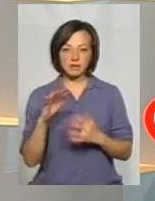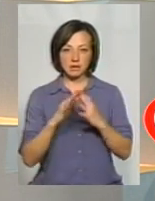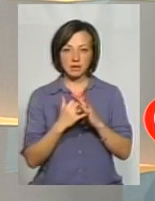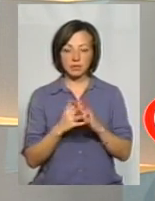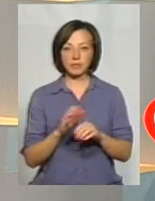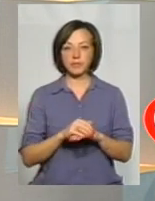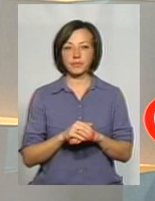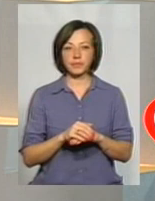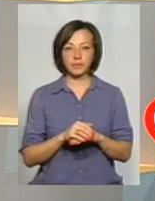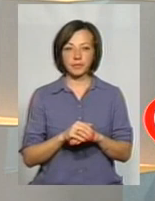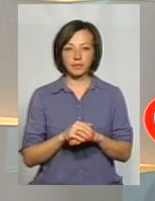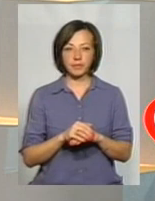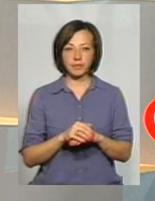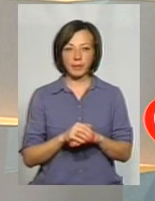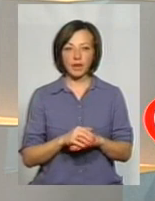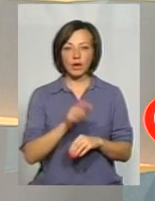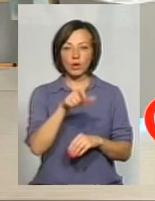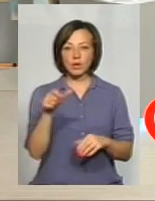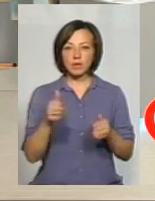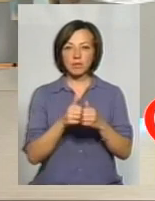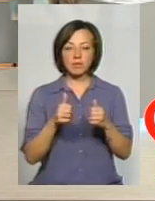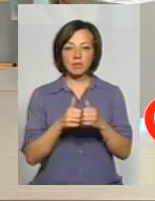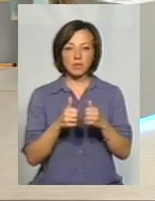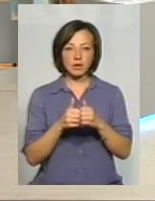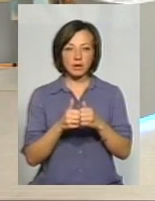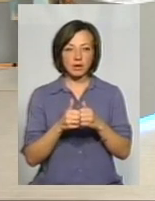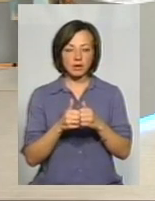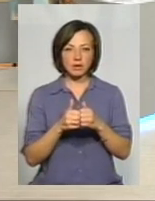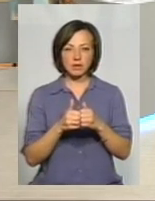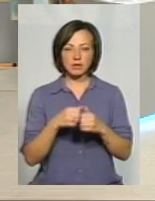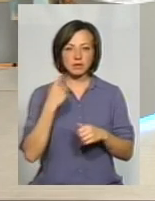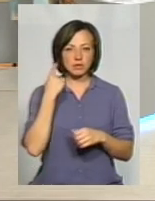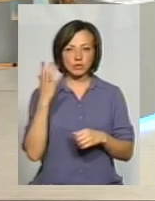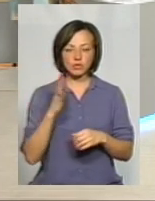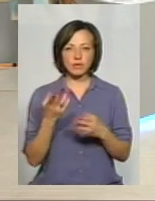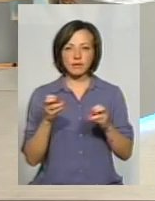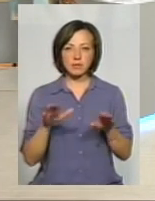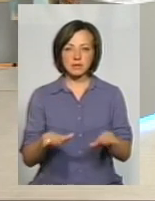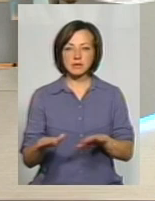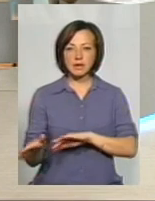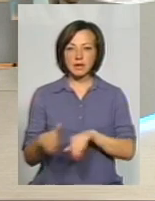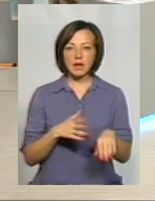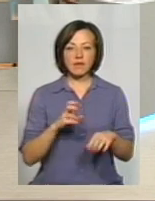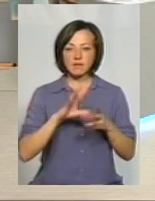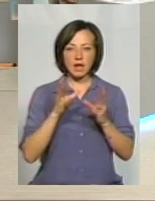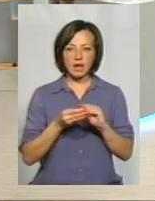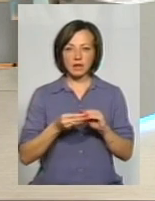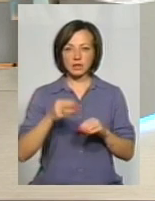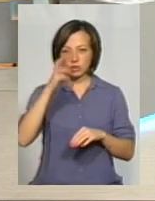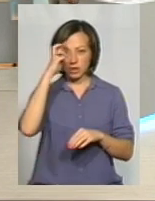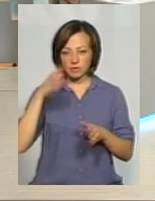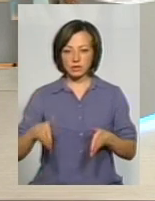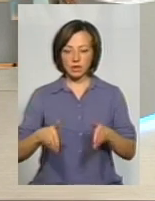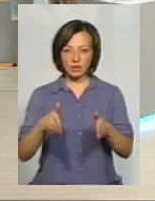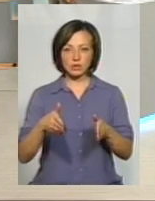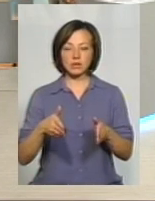точніше для наших глядачів, може хто не знає, біля Кльона з правої сторони. І взагалі не тільки на дорогах державного значення, я